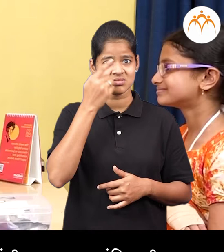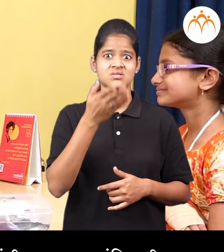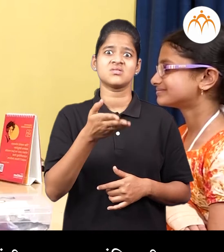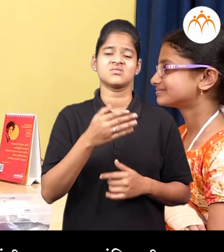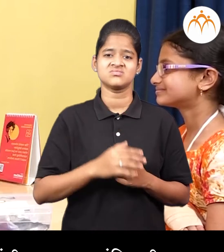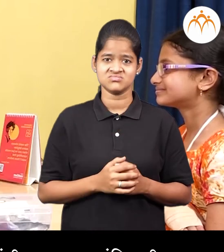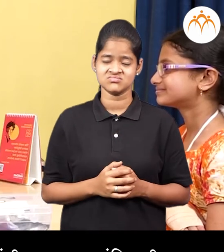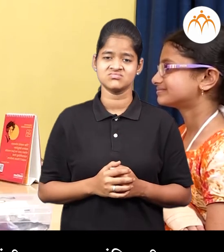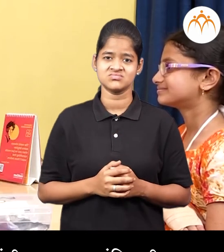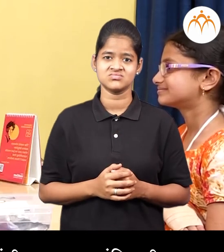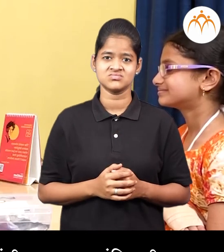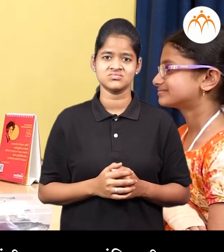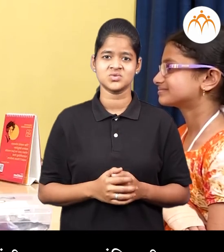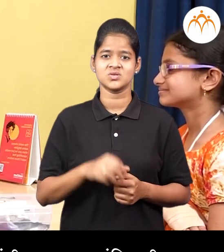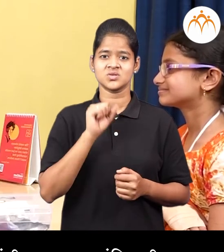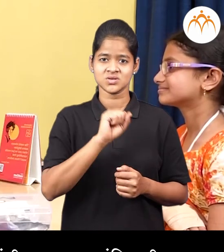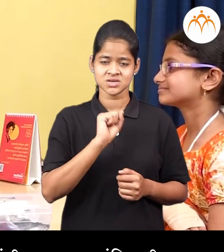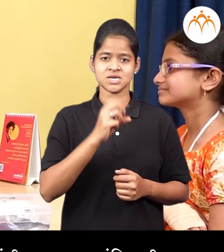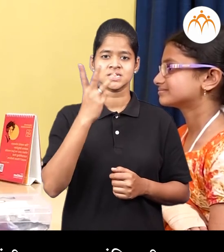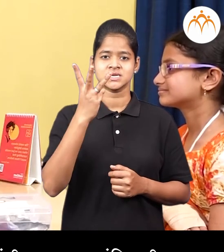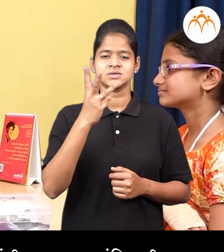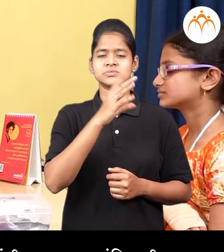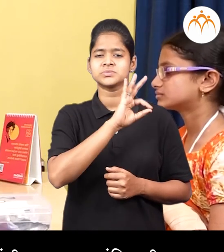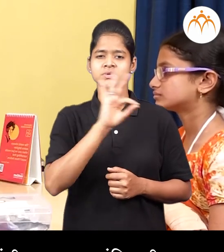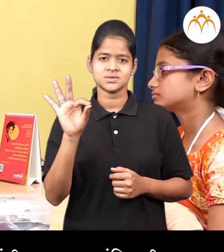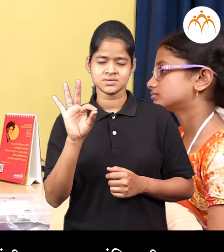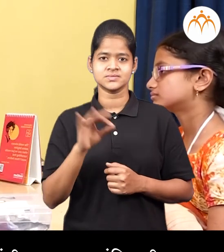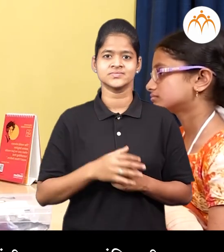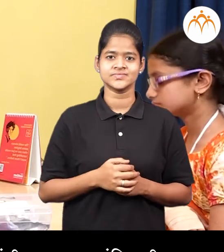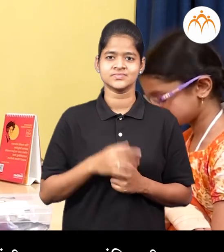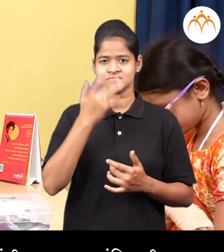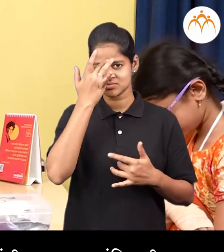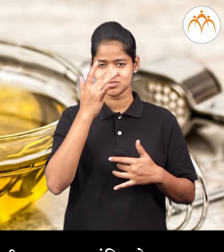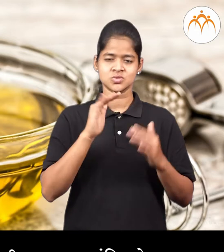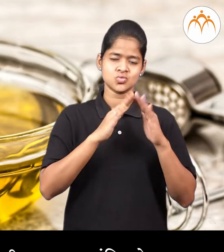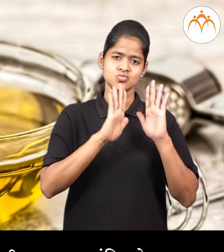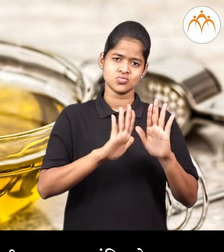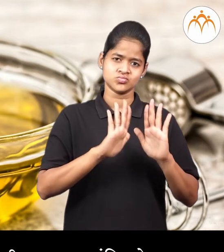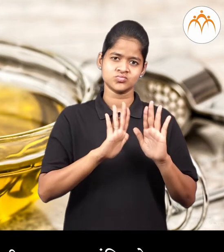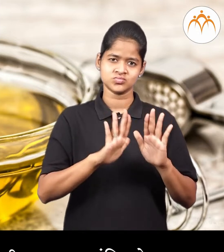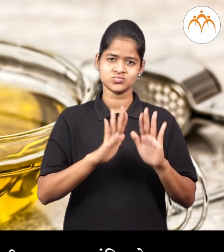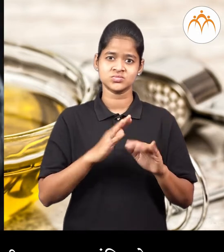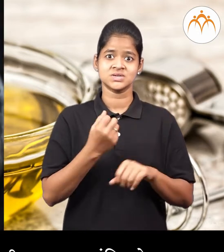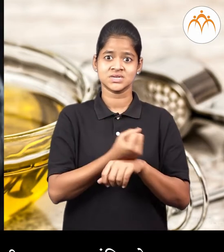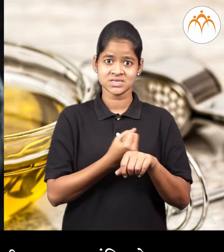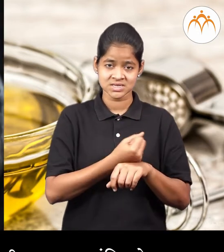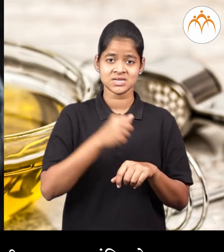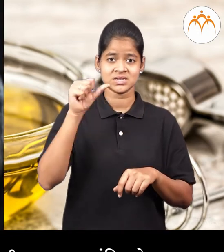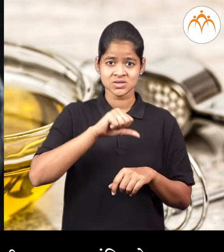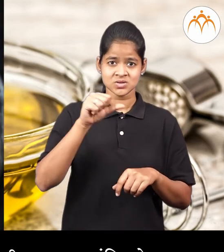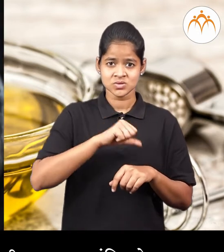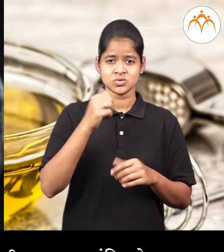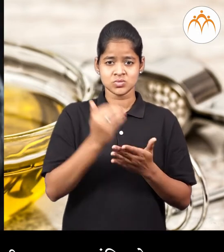ट्याननी ताईला तीण अठवडे विशरंती घेला सांगितली तेल, तूप, लोनी